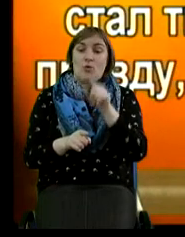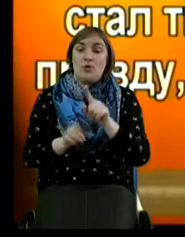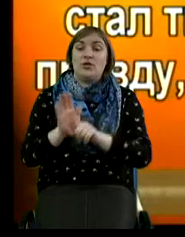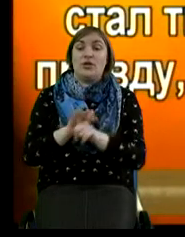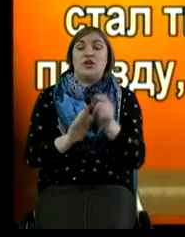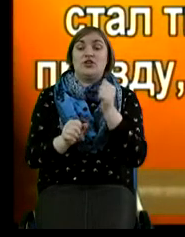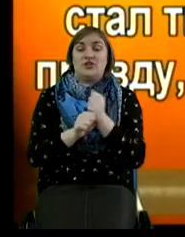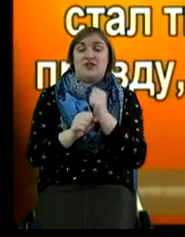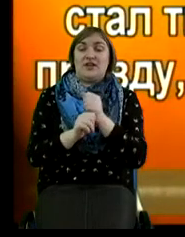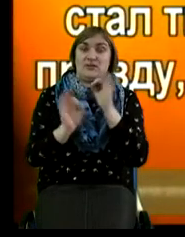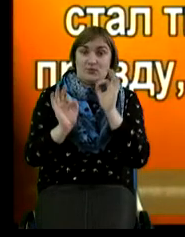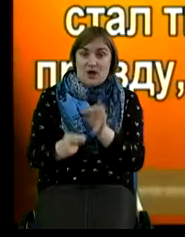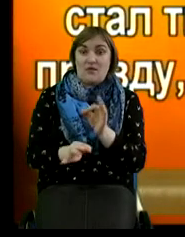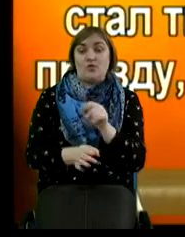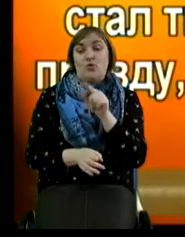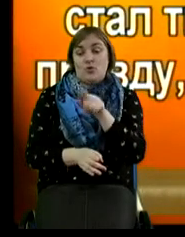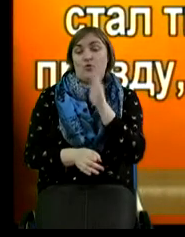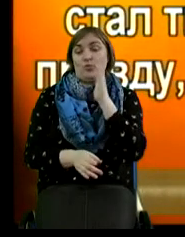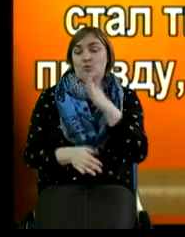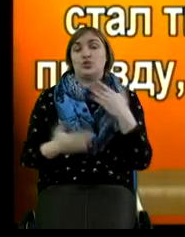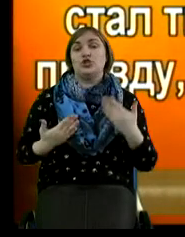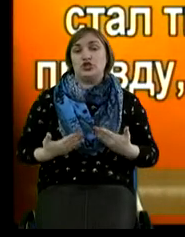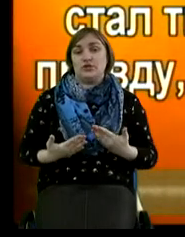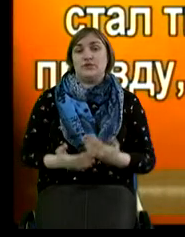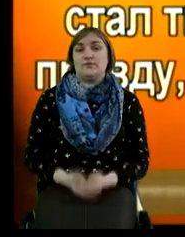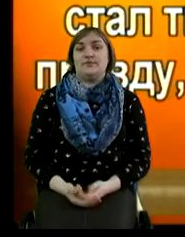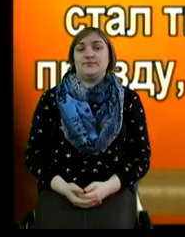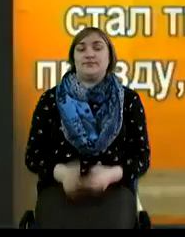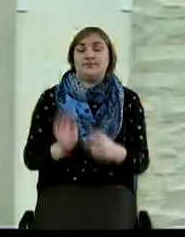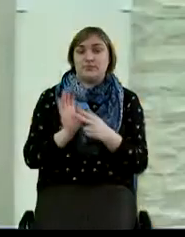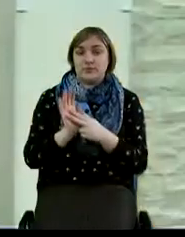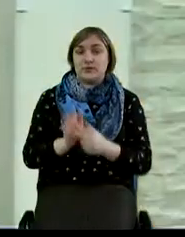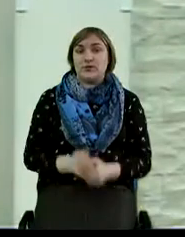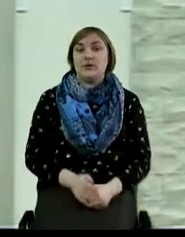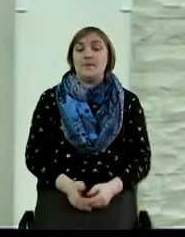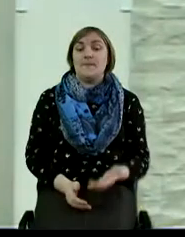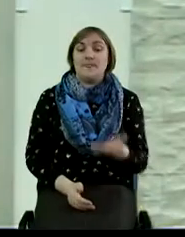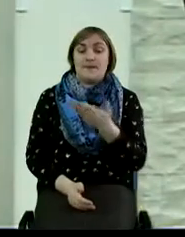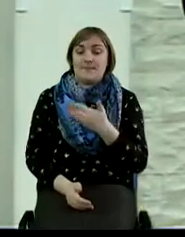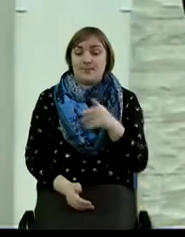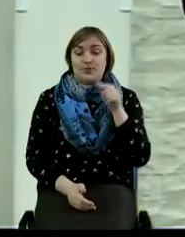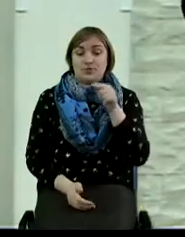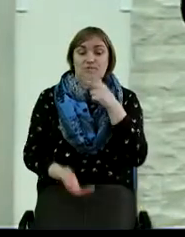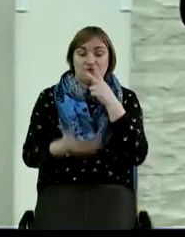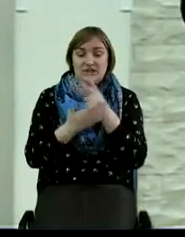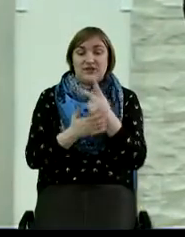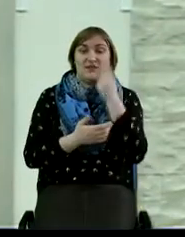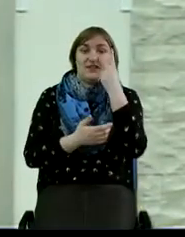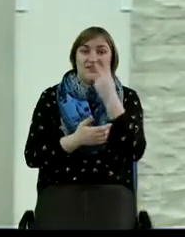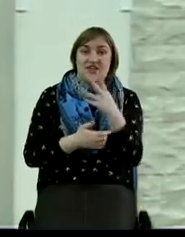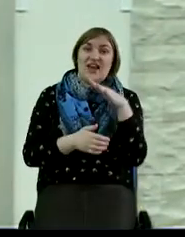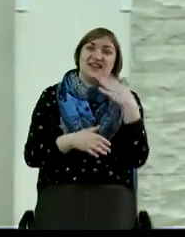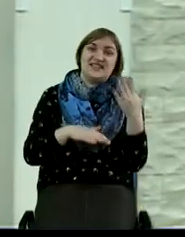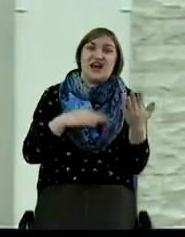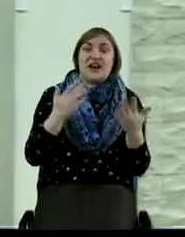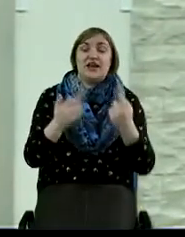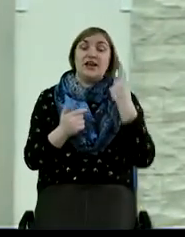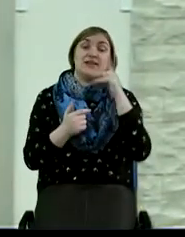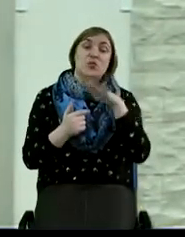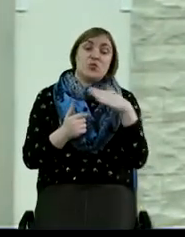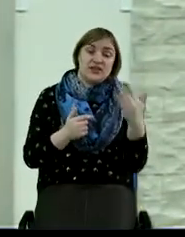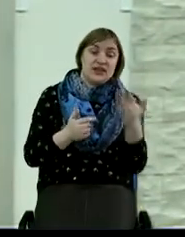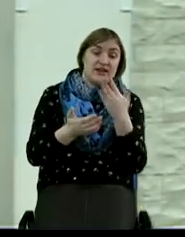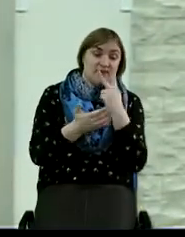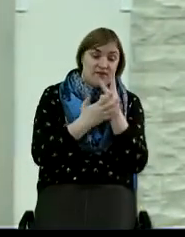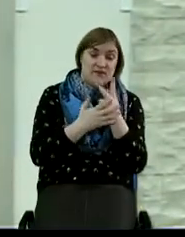суд правду, он будет жив». Аминь. Мы здесь видим как бы вот именно две стороны медали. С одной стороны мы видим,